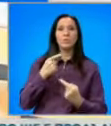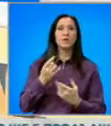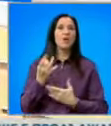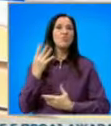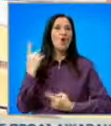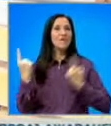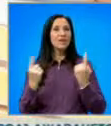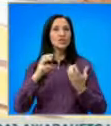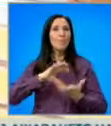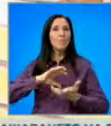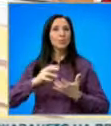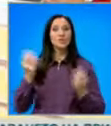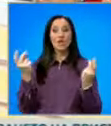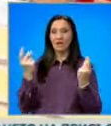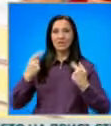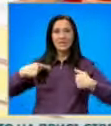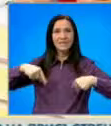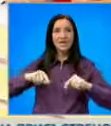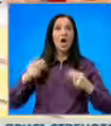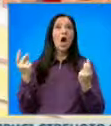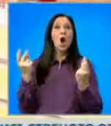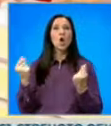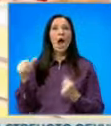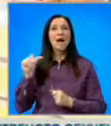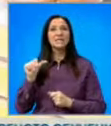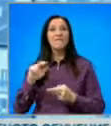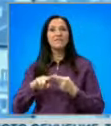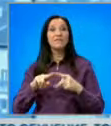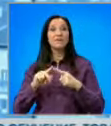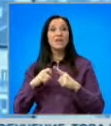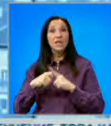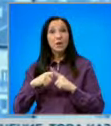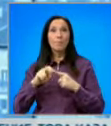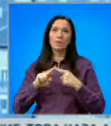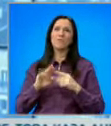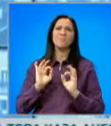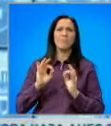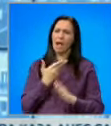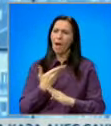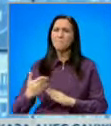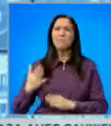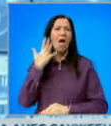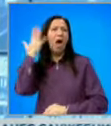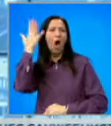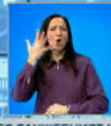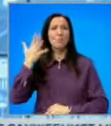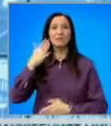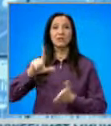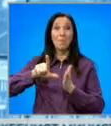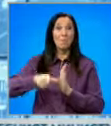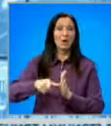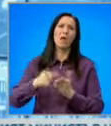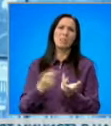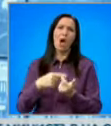новия играш на политическата сцена, проекта на Асен Василев и Кирил Петков. Хубаво, нека да им мине романтичния период. Тук сега няколко дни,